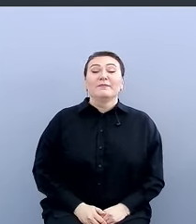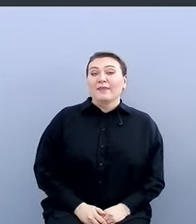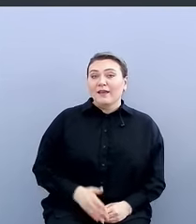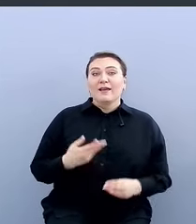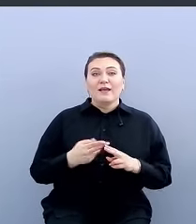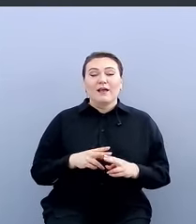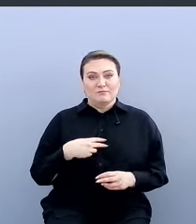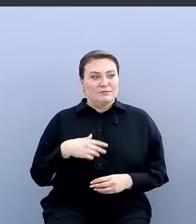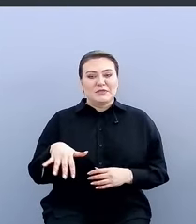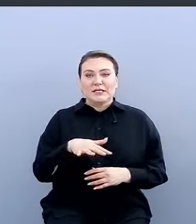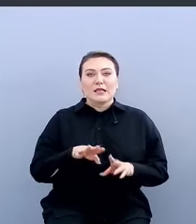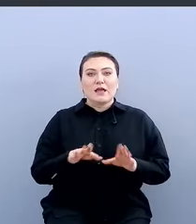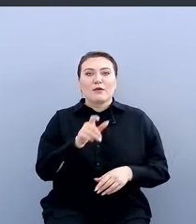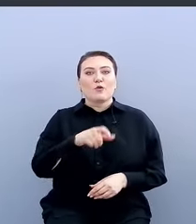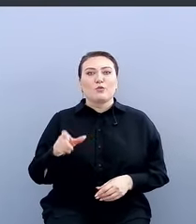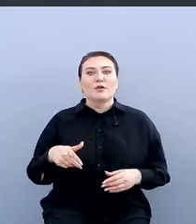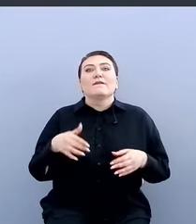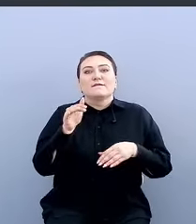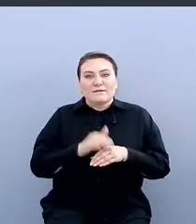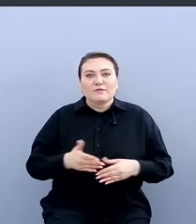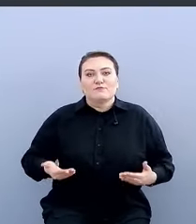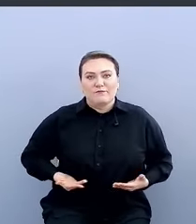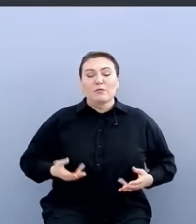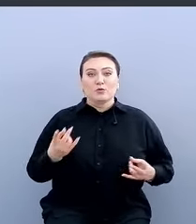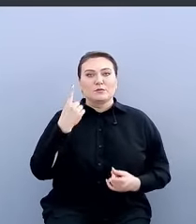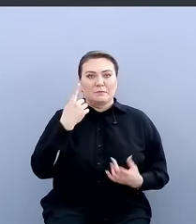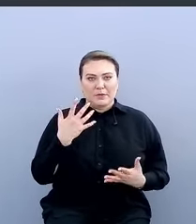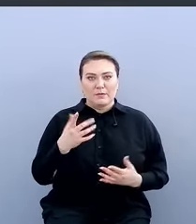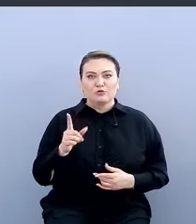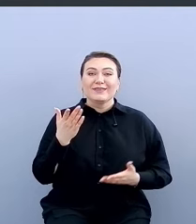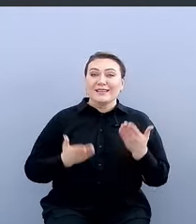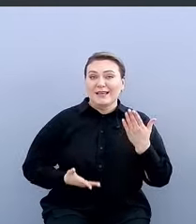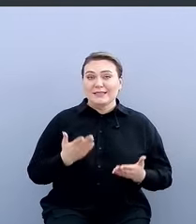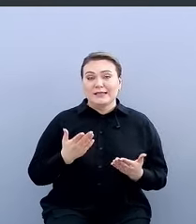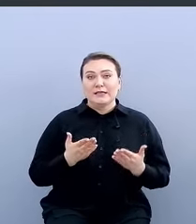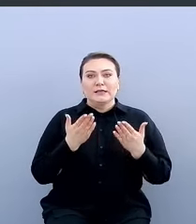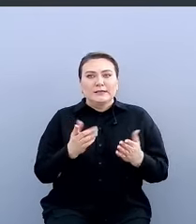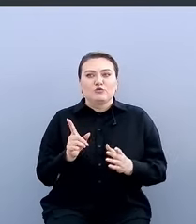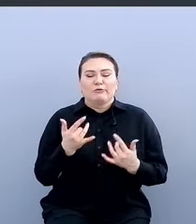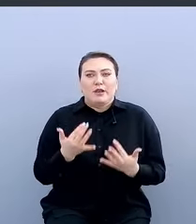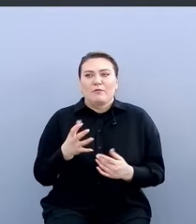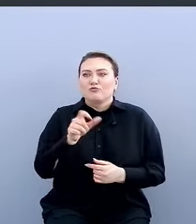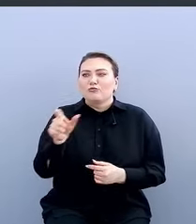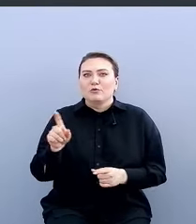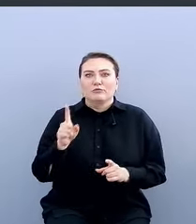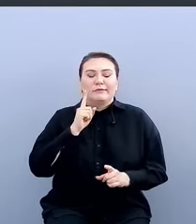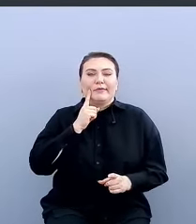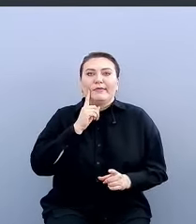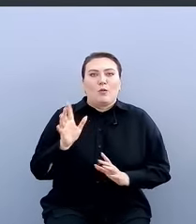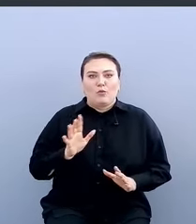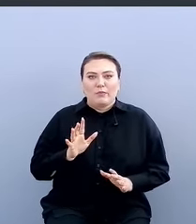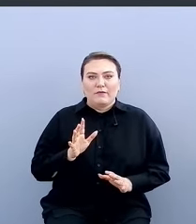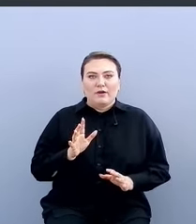Вот мы среди таких людей живем, и нужно понимать, что если ты им что-то требуешь от них неудобного, они